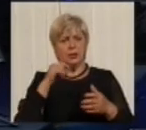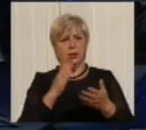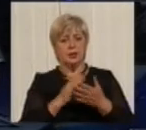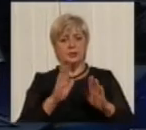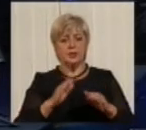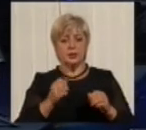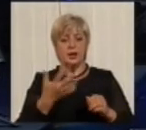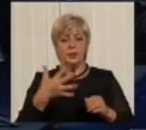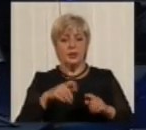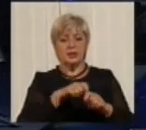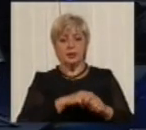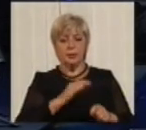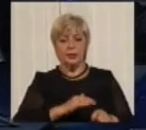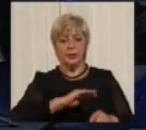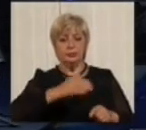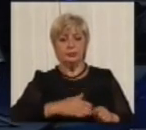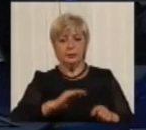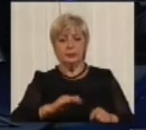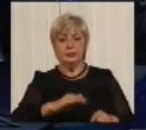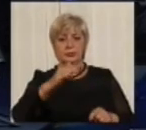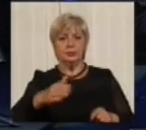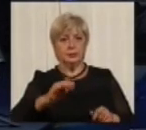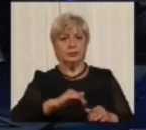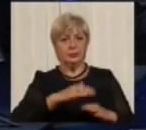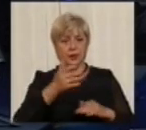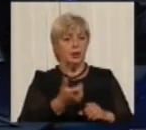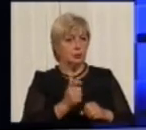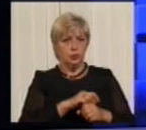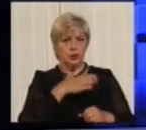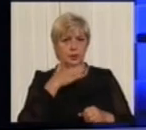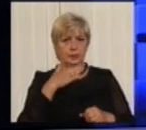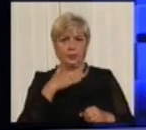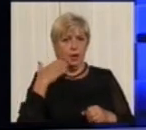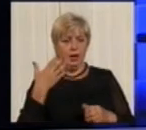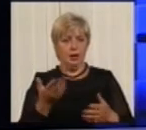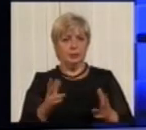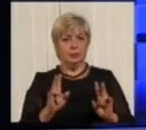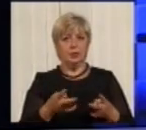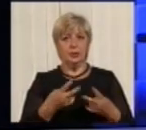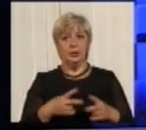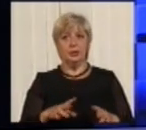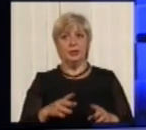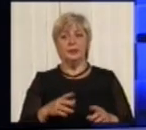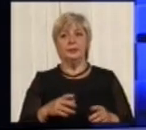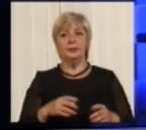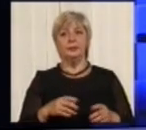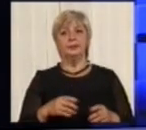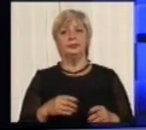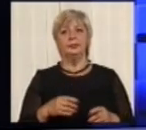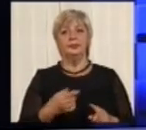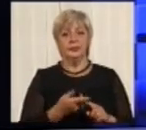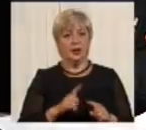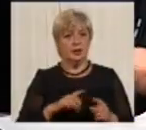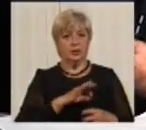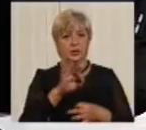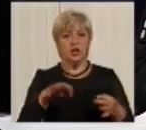Тобто, майже біля кожного своєго дому там часто… Недоречно, забагато. Ну, я не бачу зовсім цього необхідності.